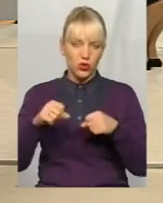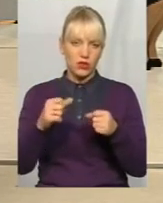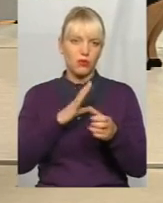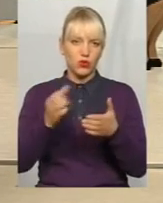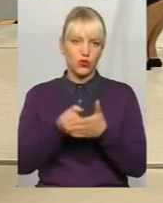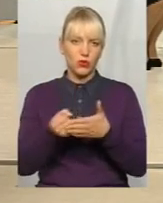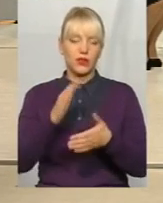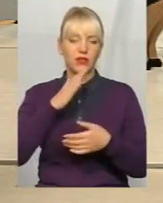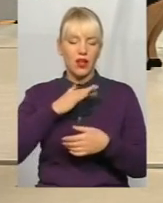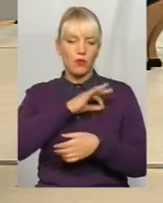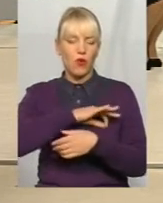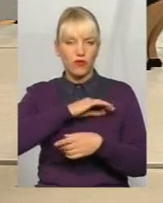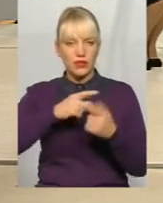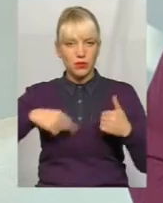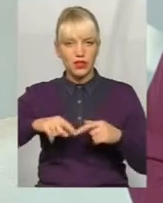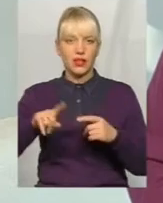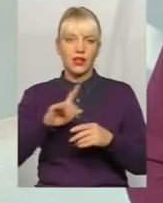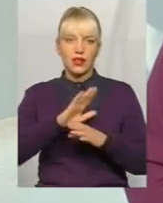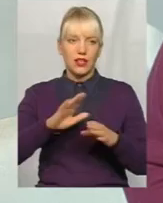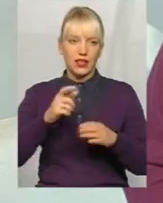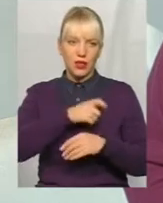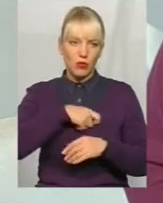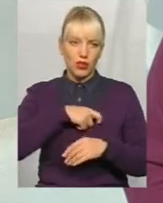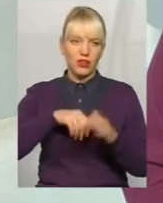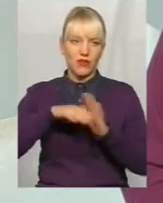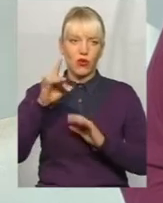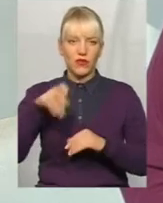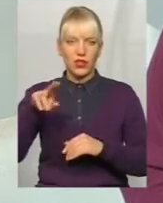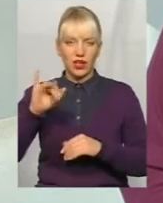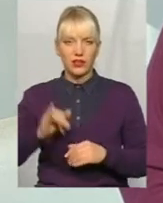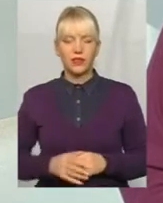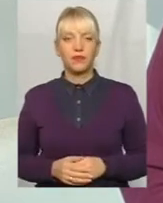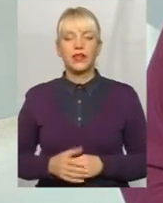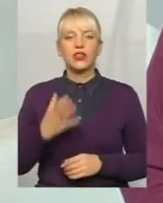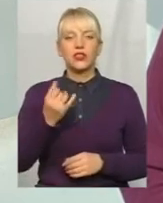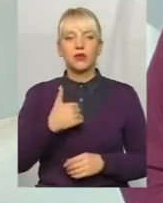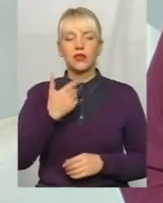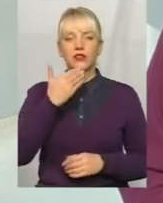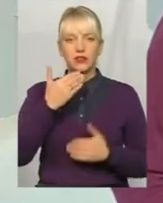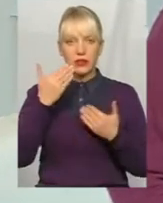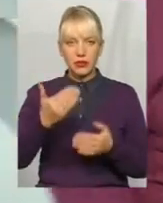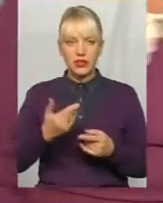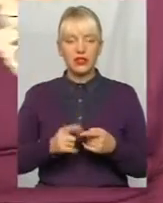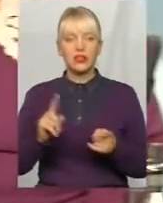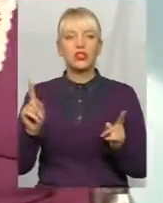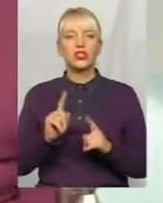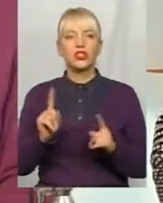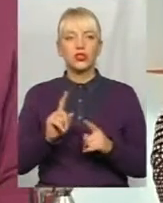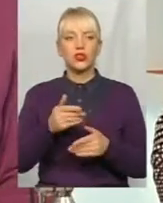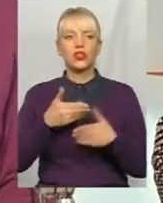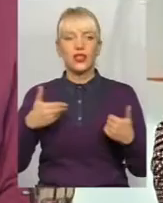профспілки, і іншої громадської організації, і депутати Верховної Ради. Дякую. А пані Віра, хотілося б ще торкнутися того, що ж нас чекає,